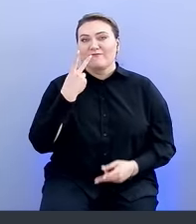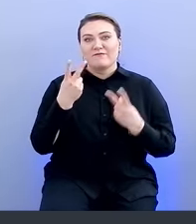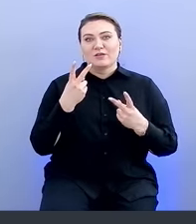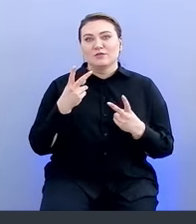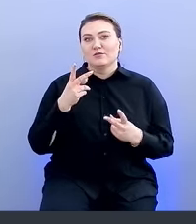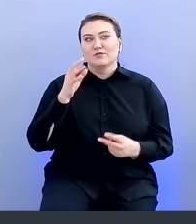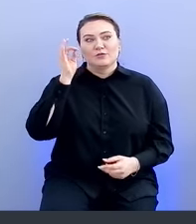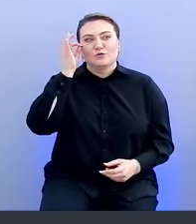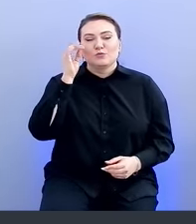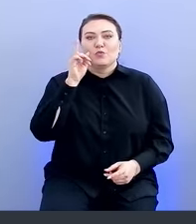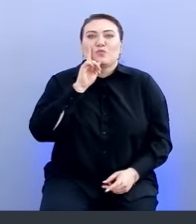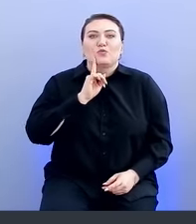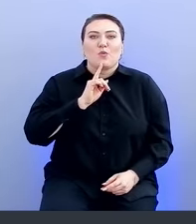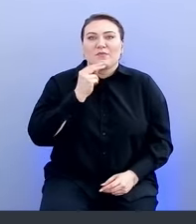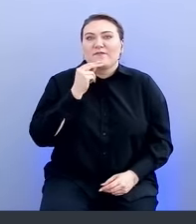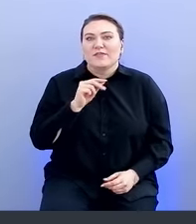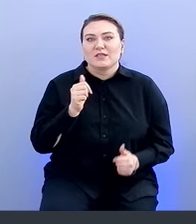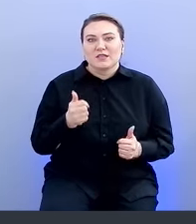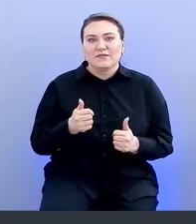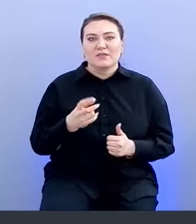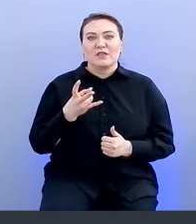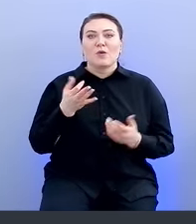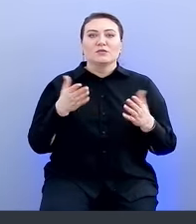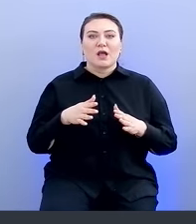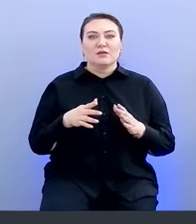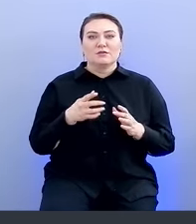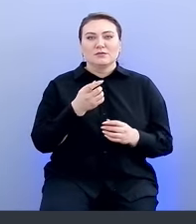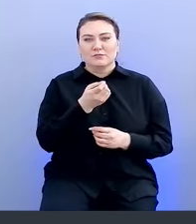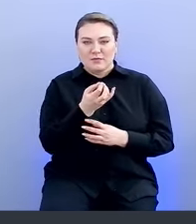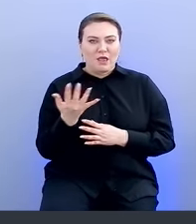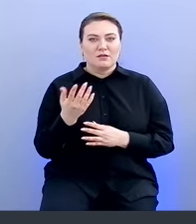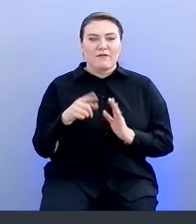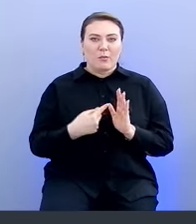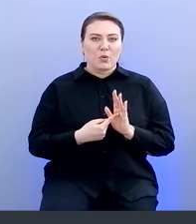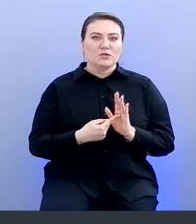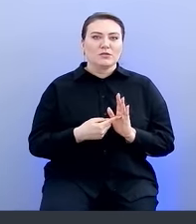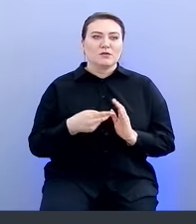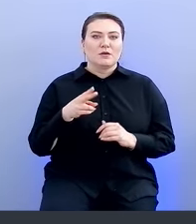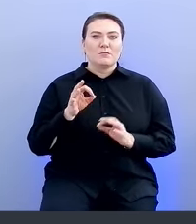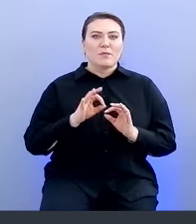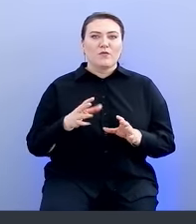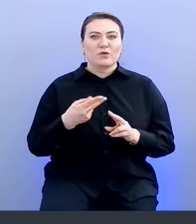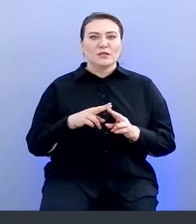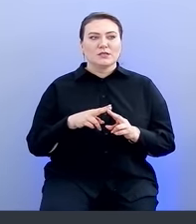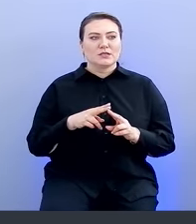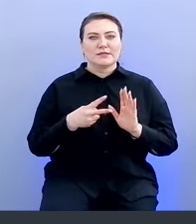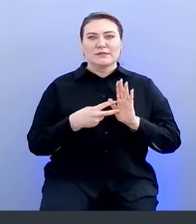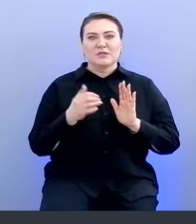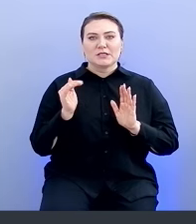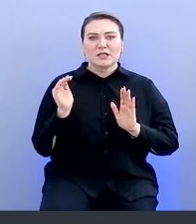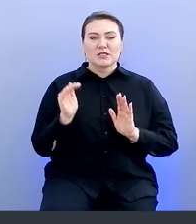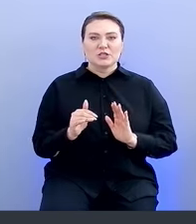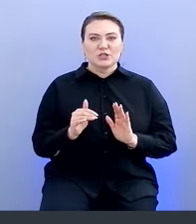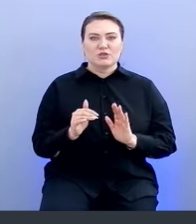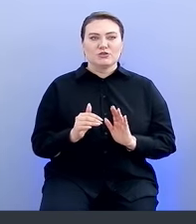суперудобно, суперэффективно. Но остались некоторые вопросы по поводу вот этих 700 тысяч